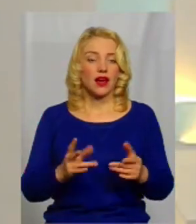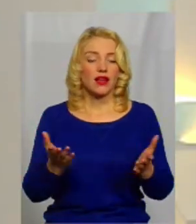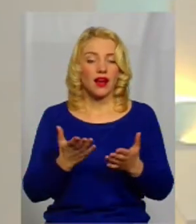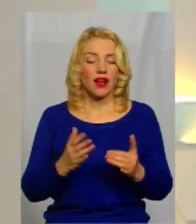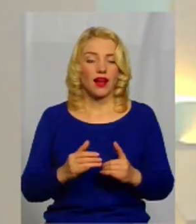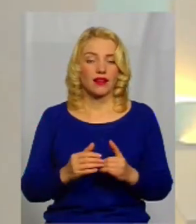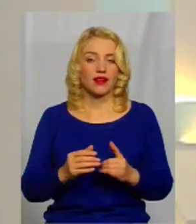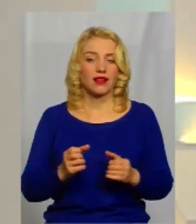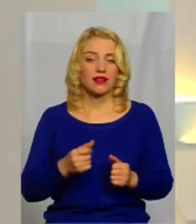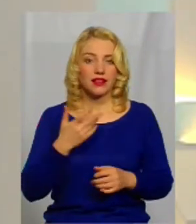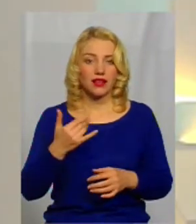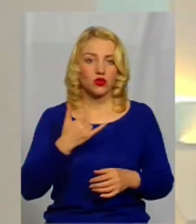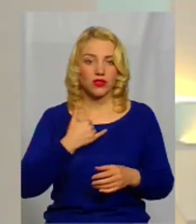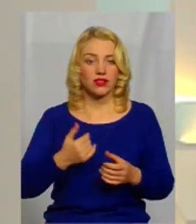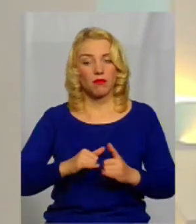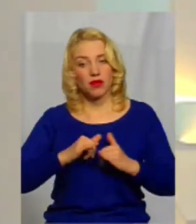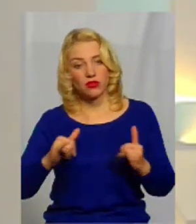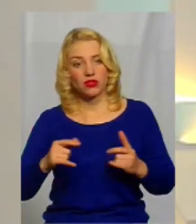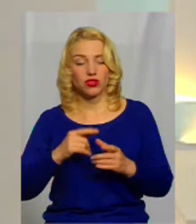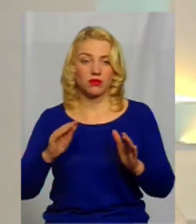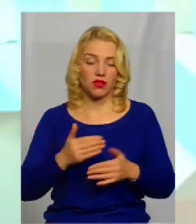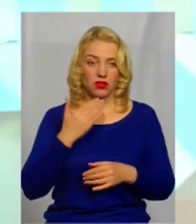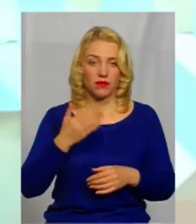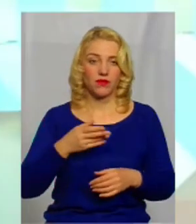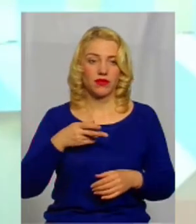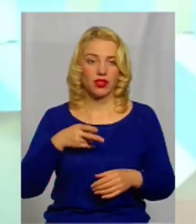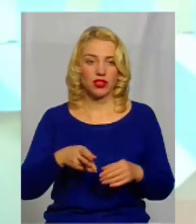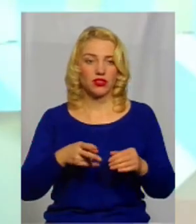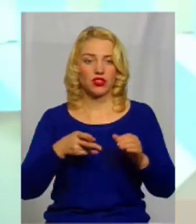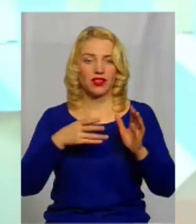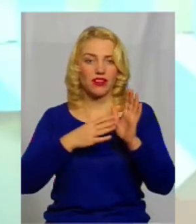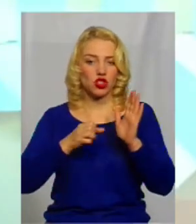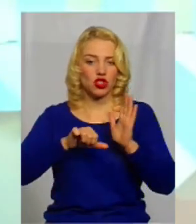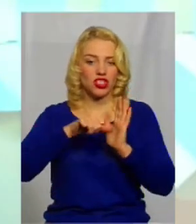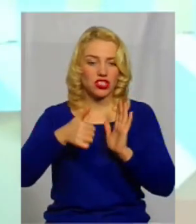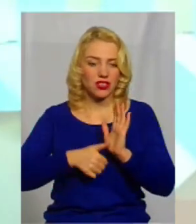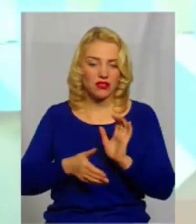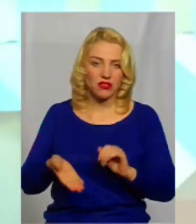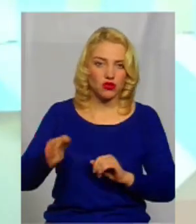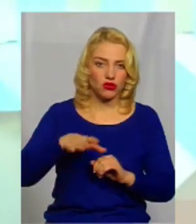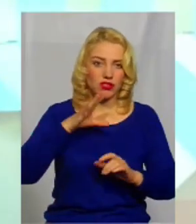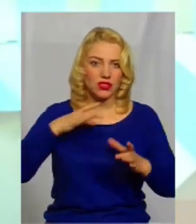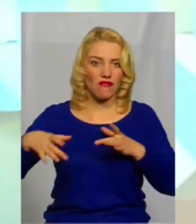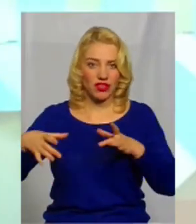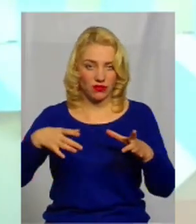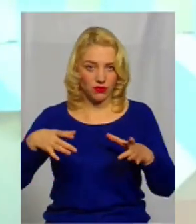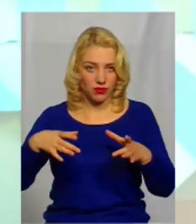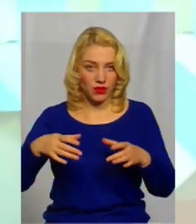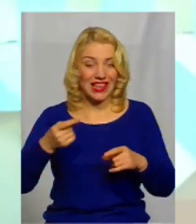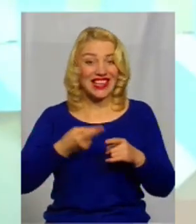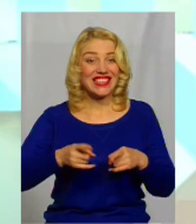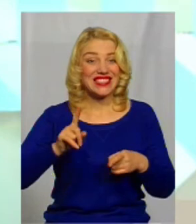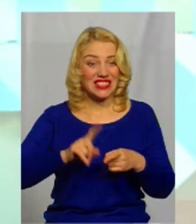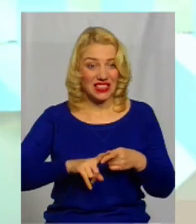збільшується, зменшується? Так. У нас в області на сьогоднішній день налічується 2916 ставків. От, із них